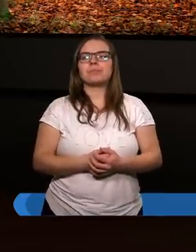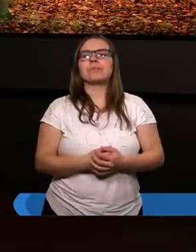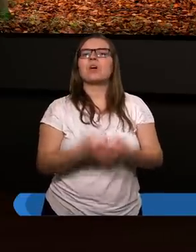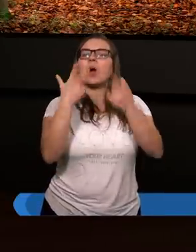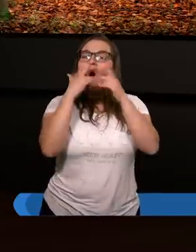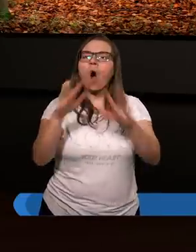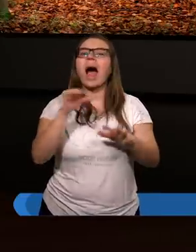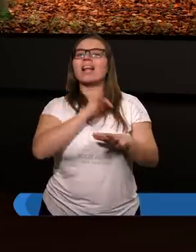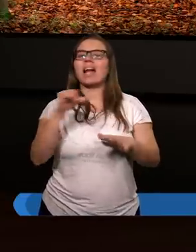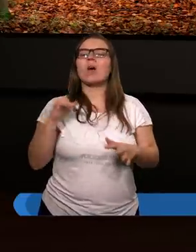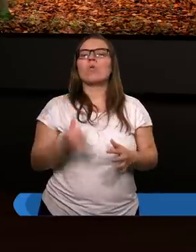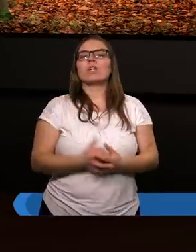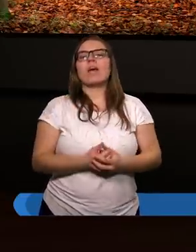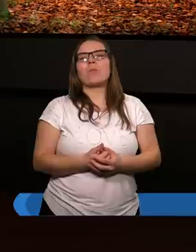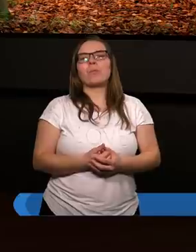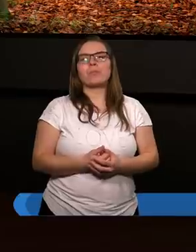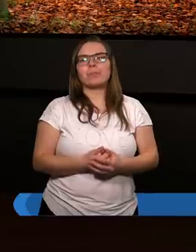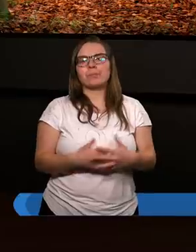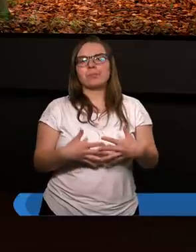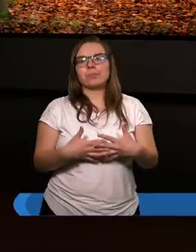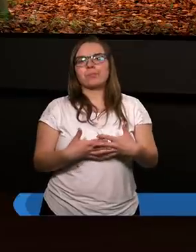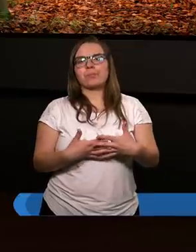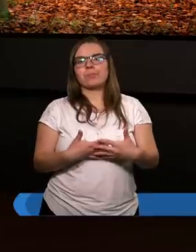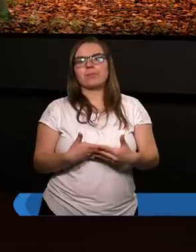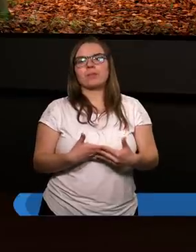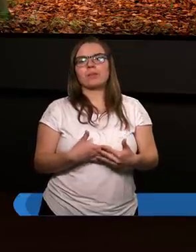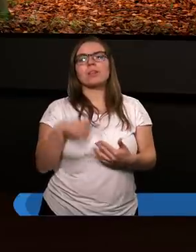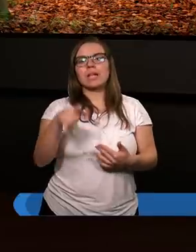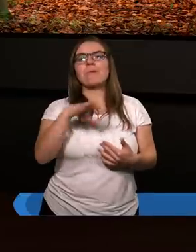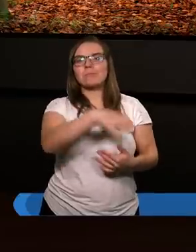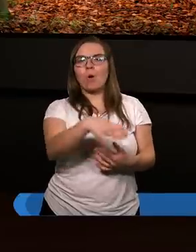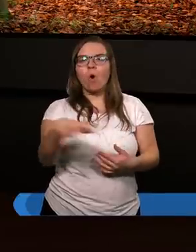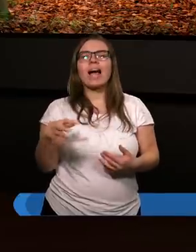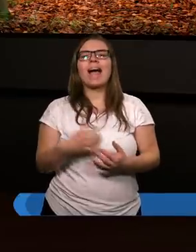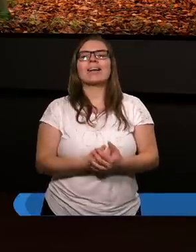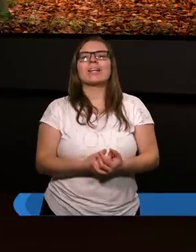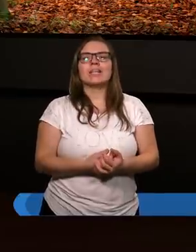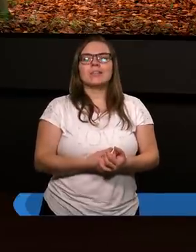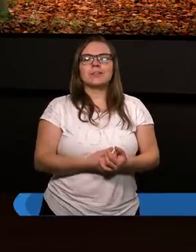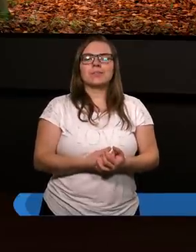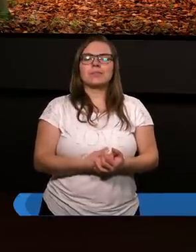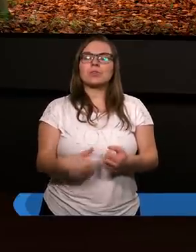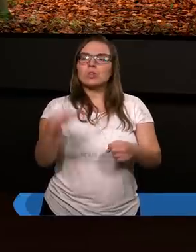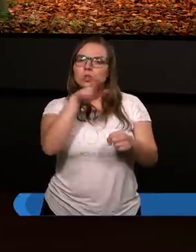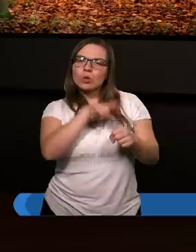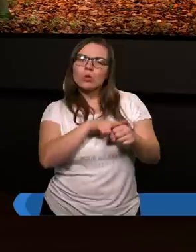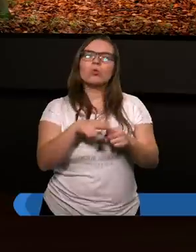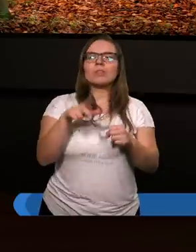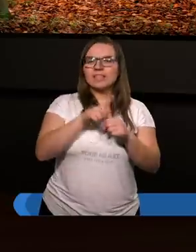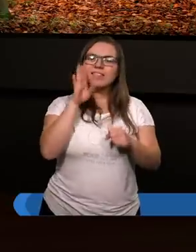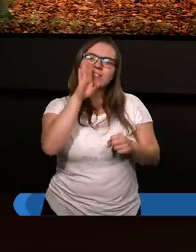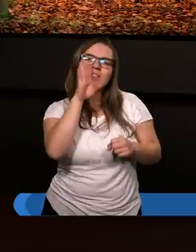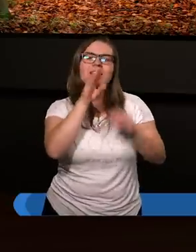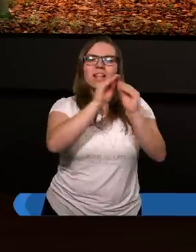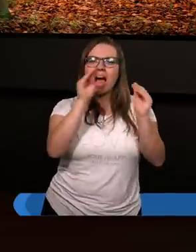okazało się, że w tych zborach, których dobrze